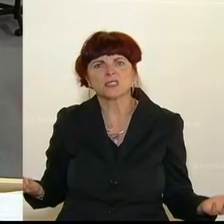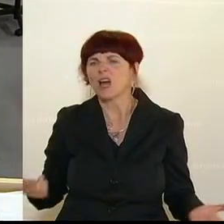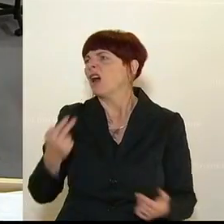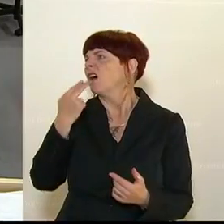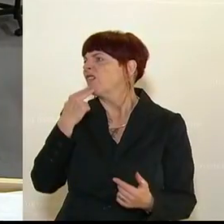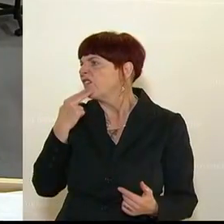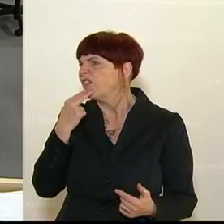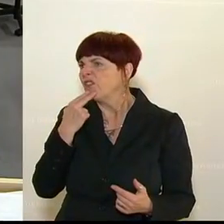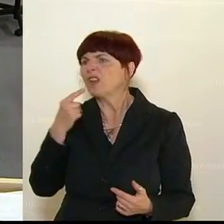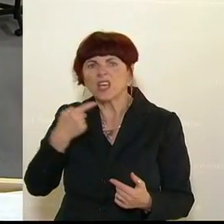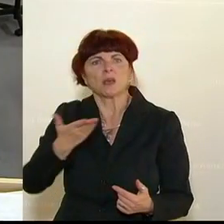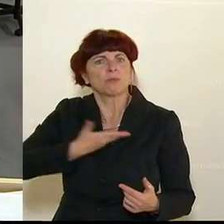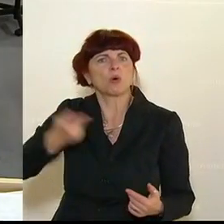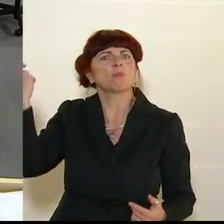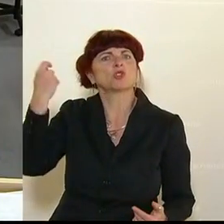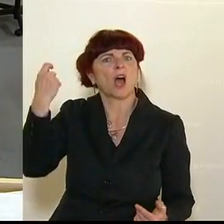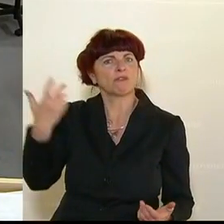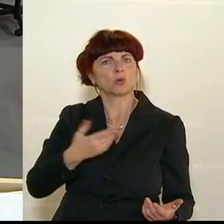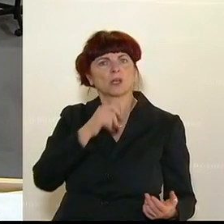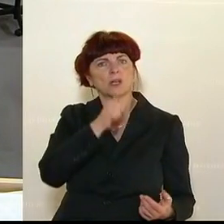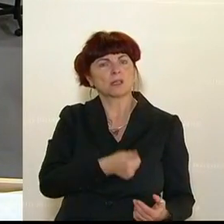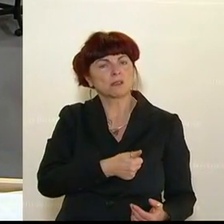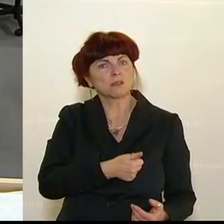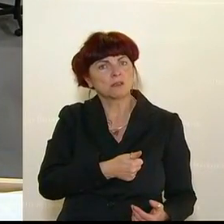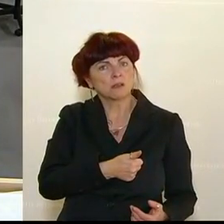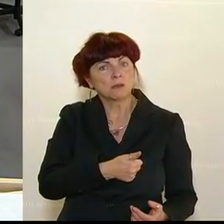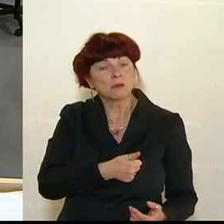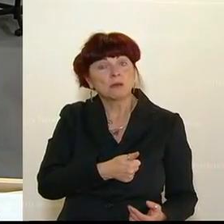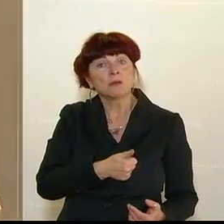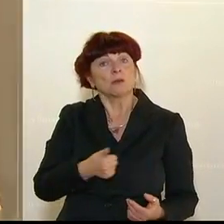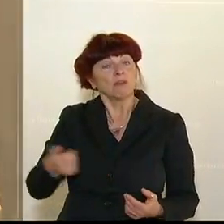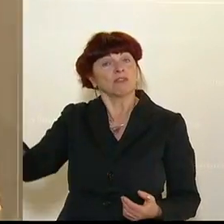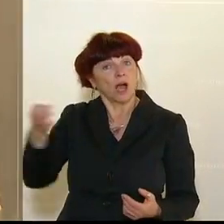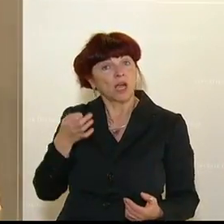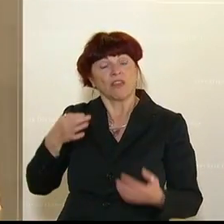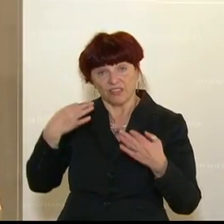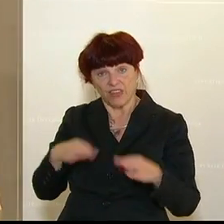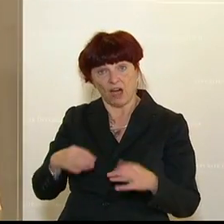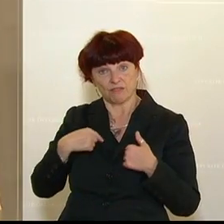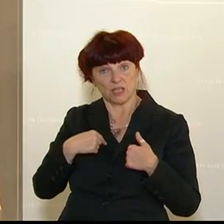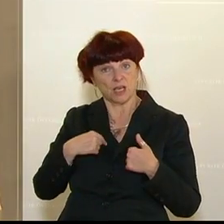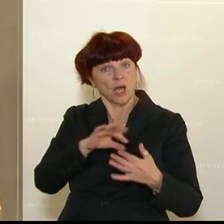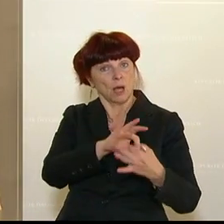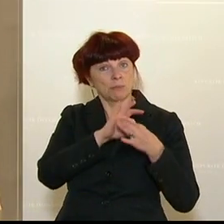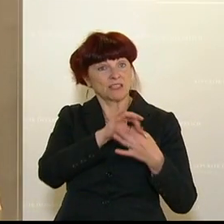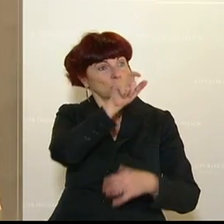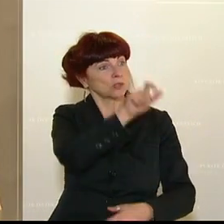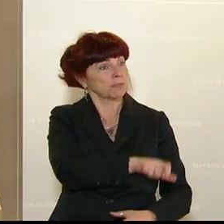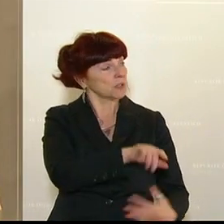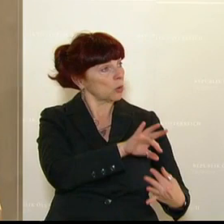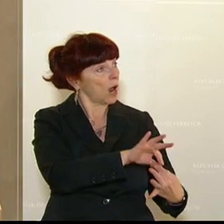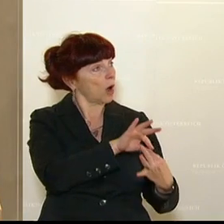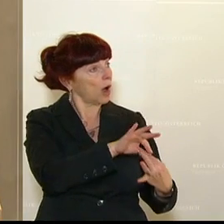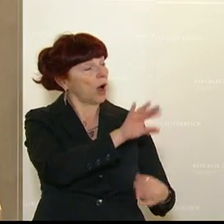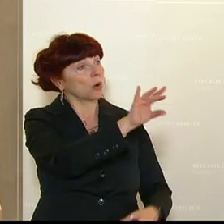werde ich jetzt bestraft. Er ist jetzt nicht bestraft. Ich werde zum Beispiel gefragt, wem darf ich mir als Bezugsperson aussuchen, weil das so drinnen steht.